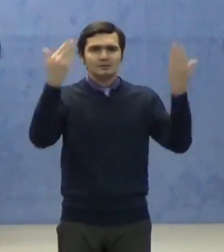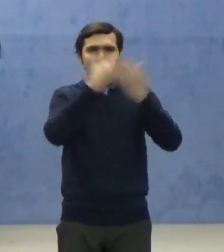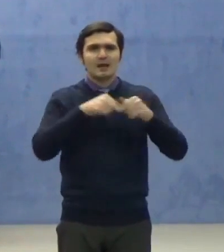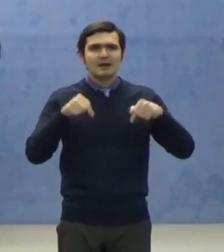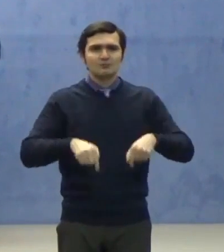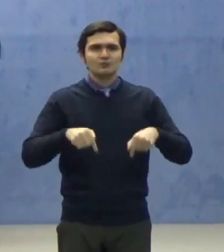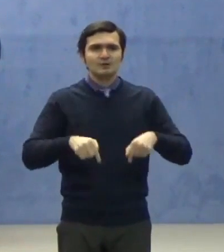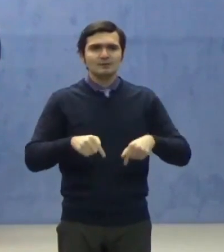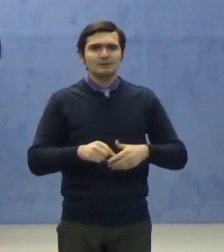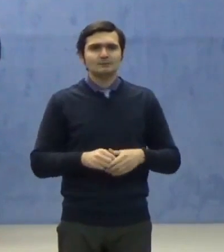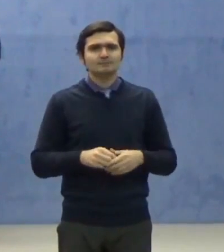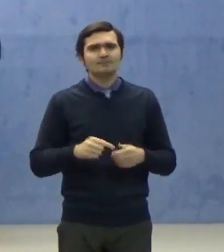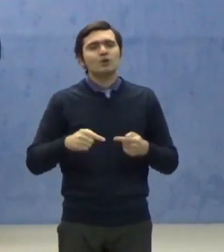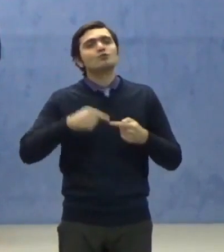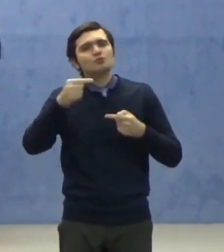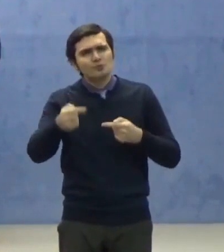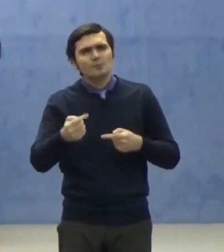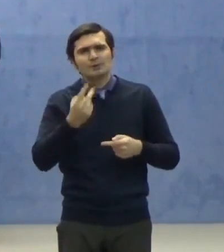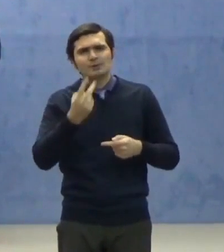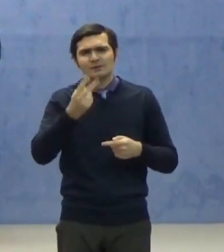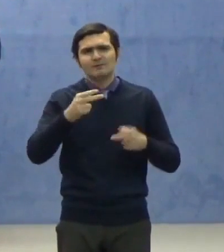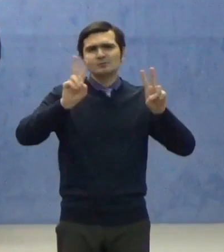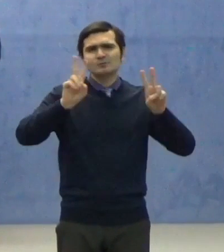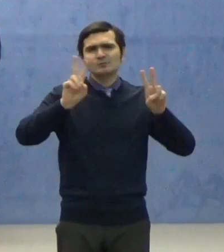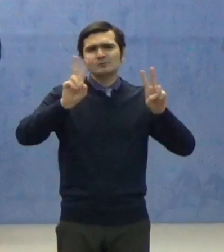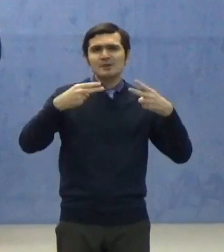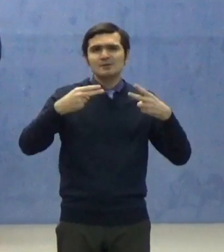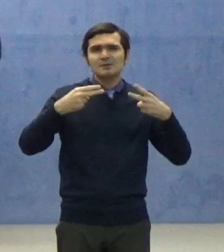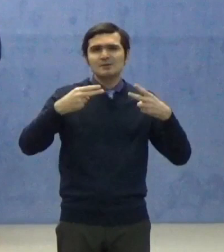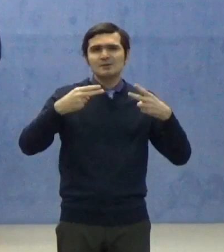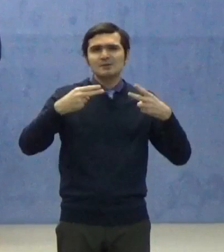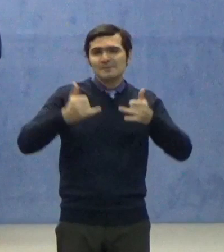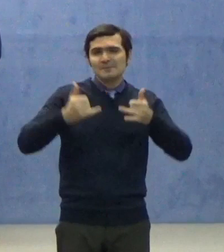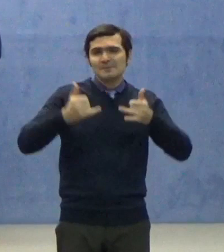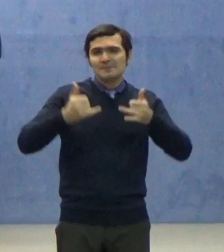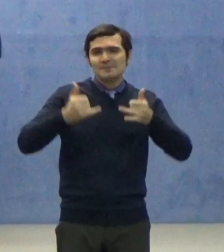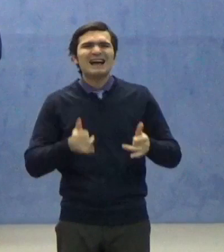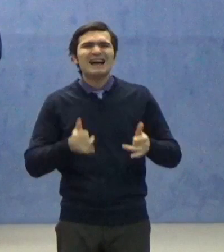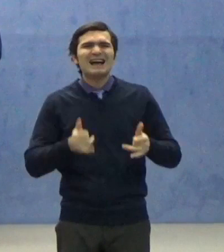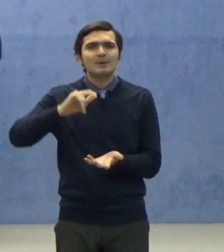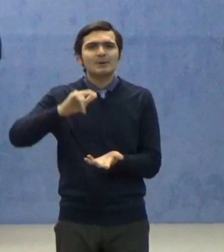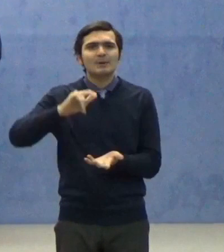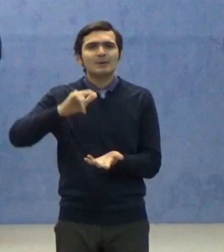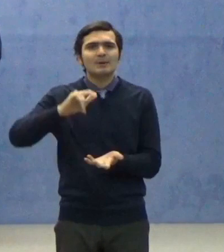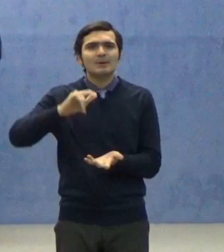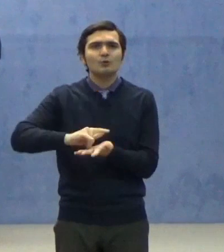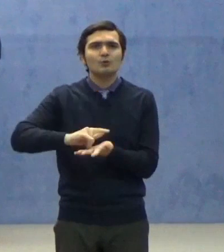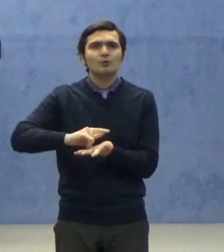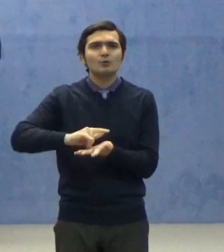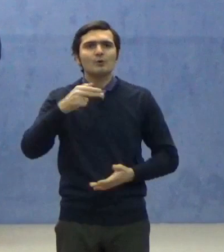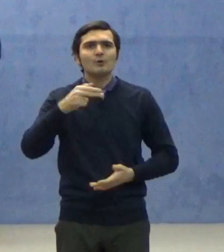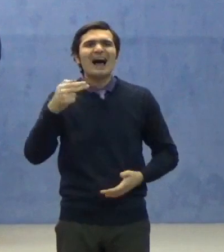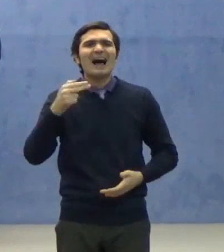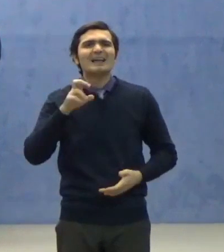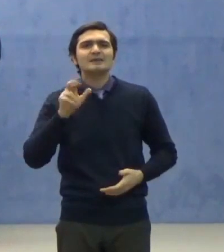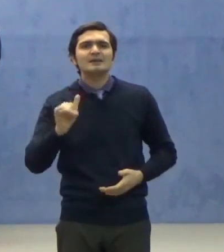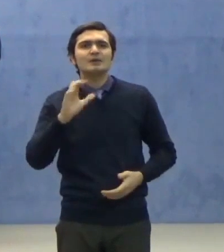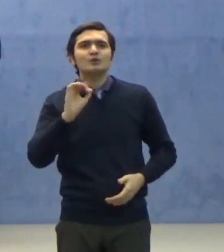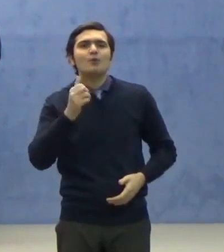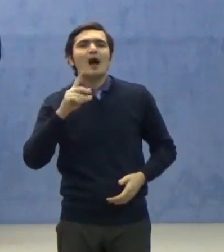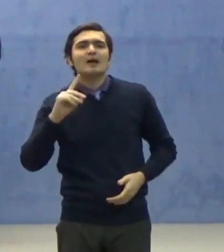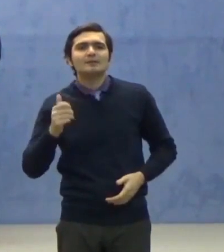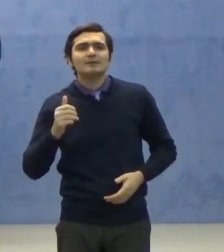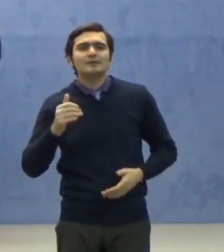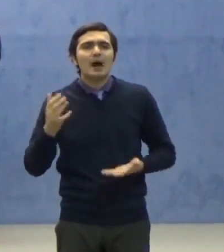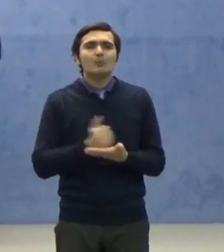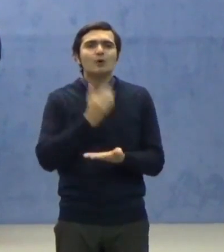seară, mai ales după evenimentul înregistrat astăzi pe aeroportul Henry Coanda, se referă